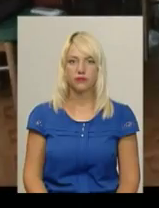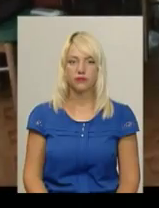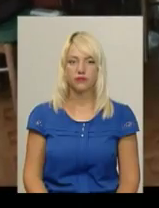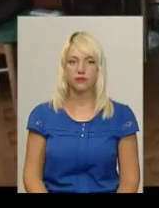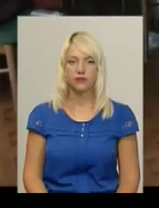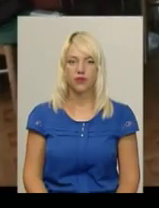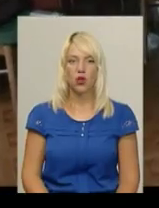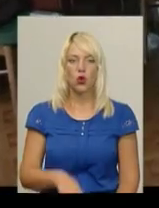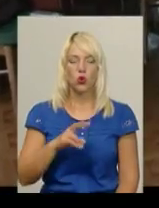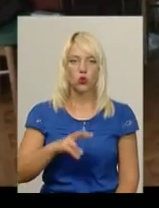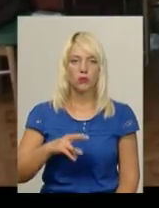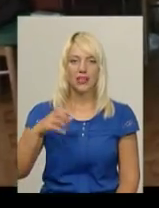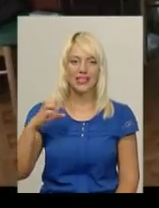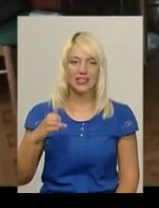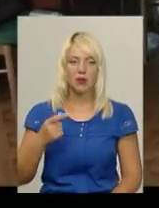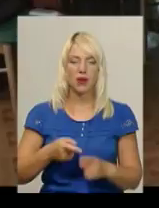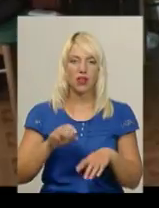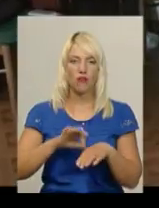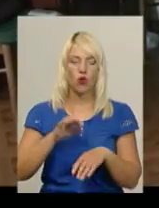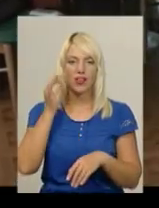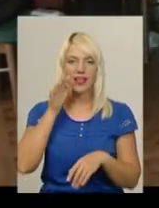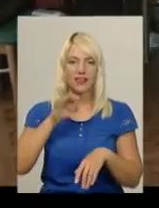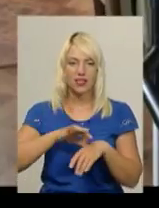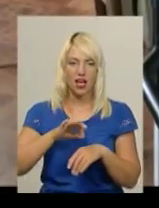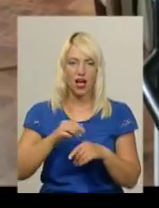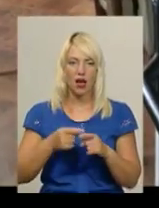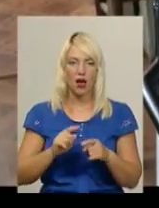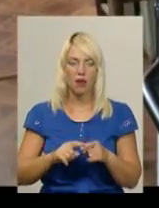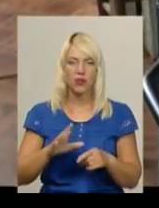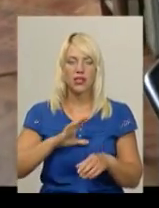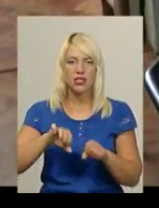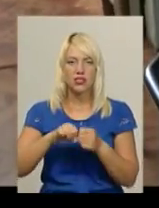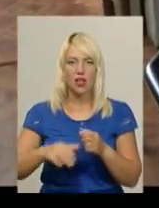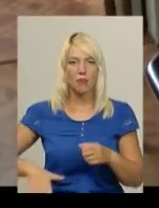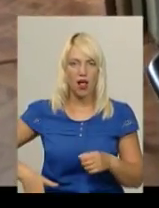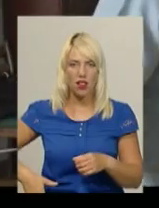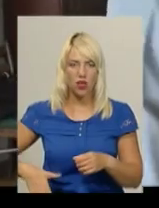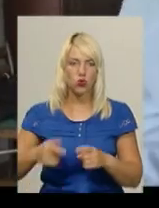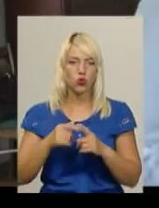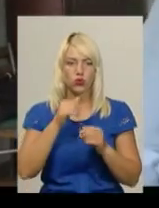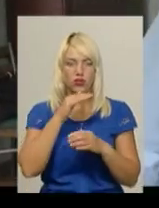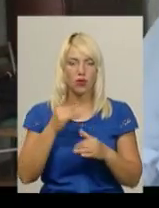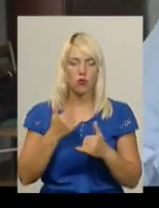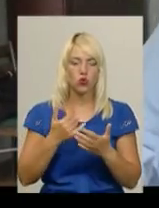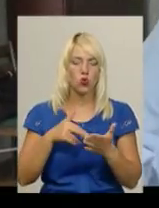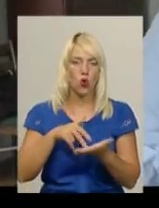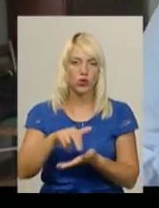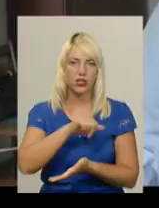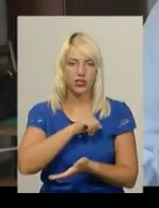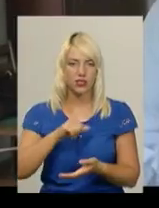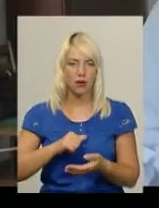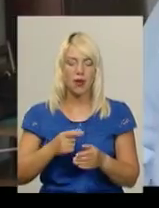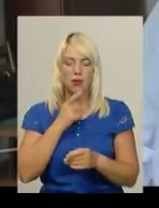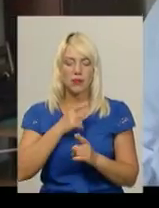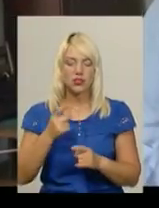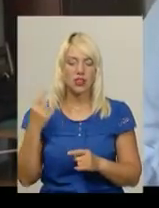Людмила Степанівна хвора на діабет, а восени зламала ногу у стигні. Дотепер ходити самостійно не може. Під час першого візиту бригада